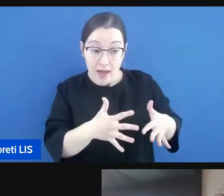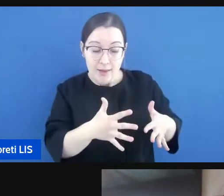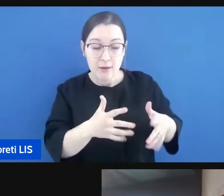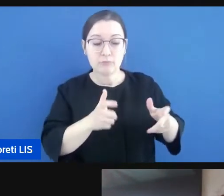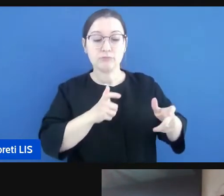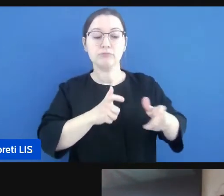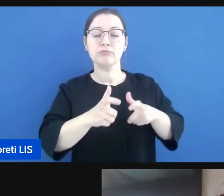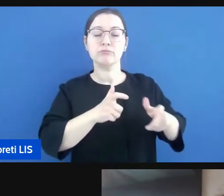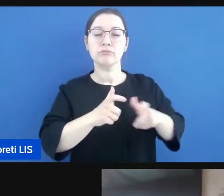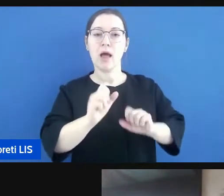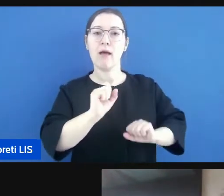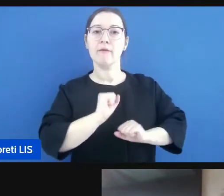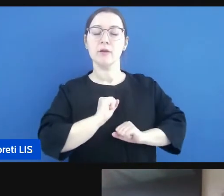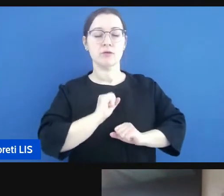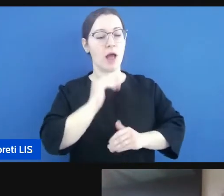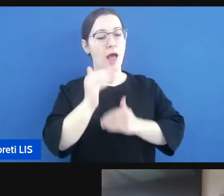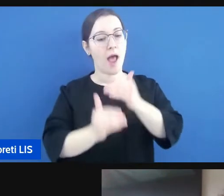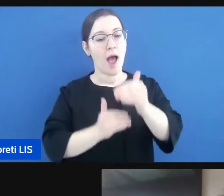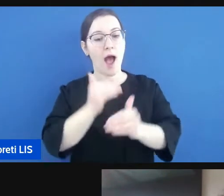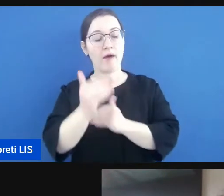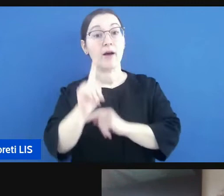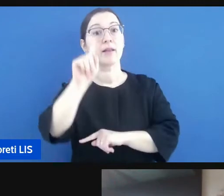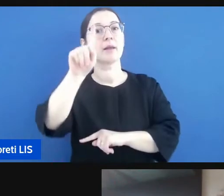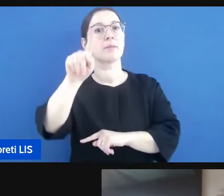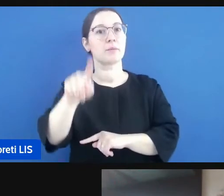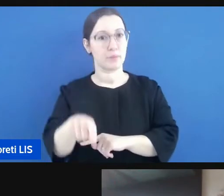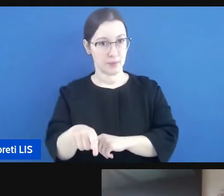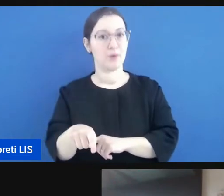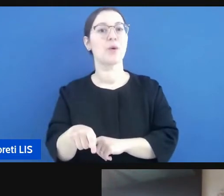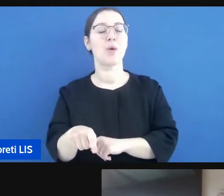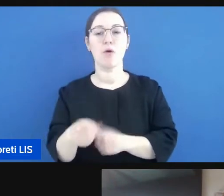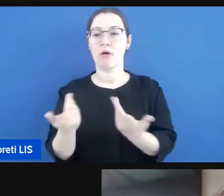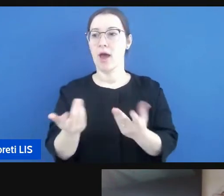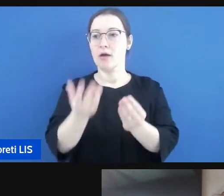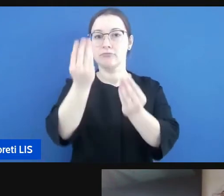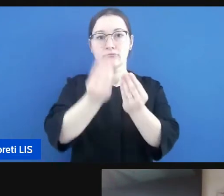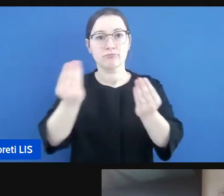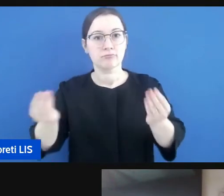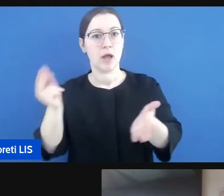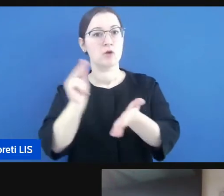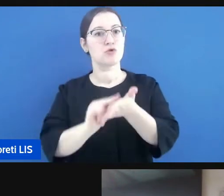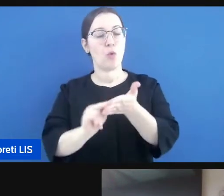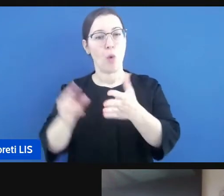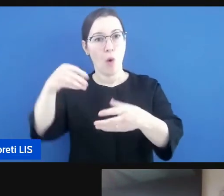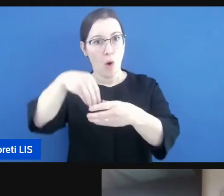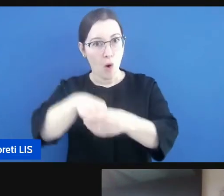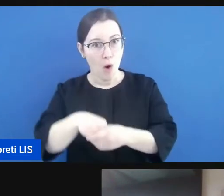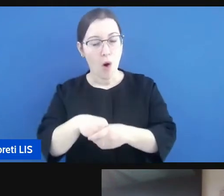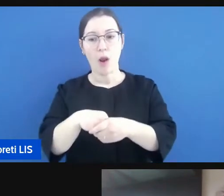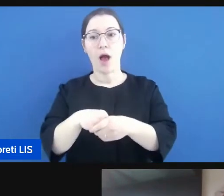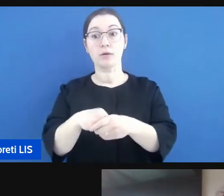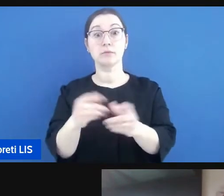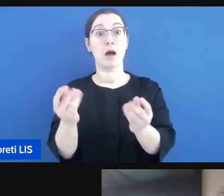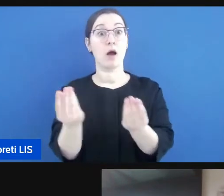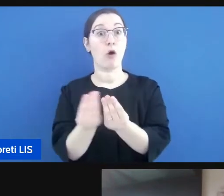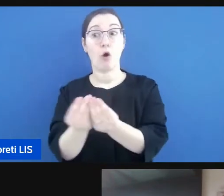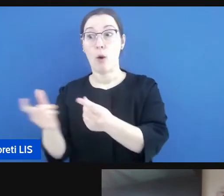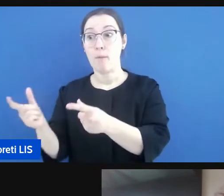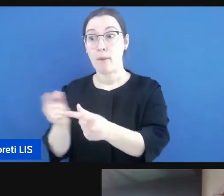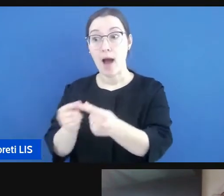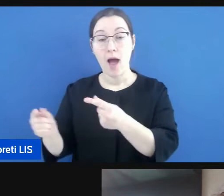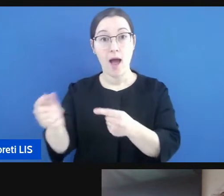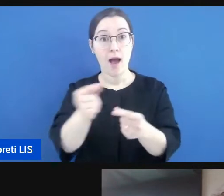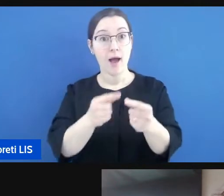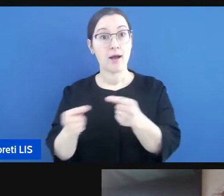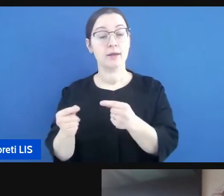fiducia deve esserci anche all'interno naturalmente delle istituzioni nella scuola tra i compagni nel gruppo nei